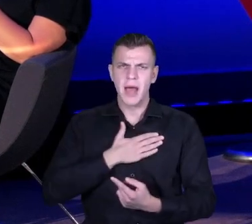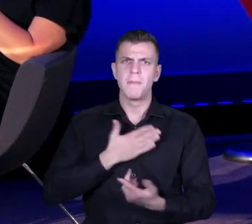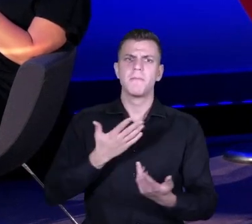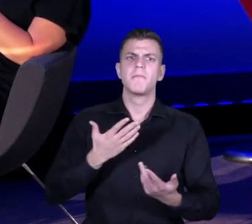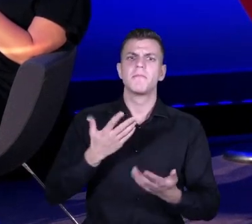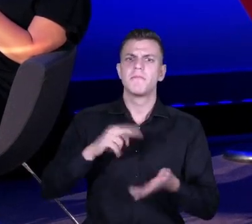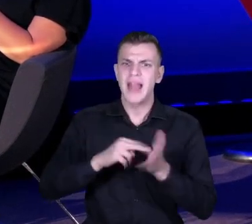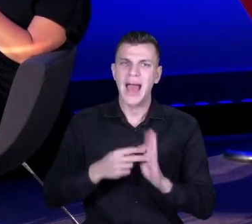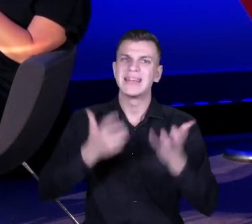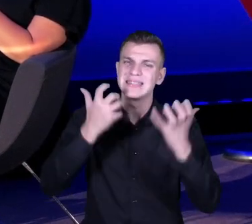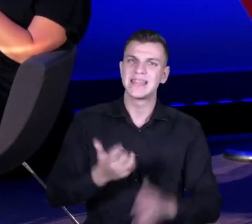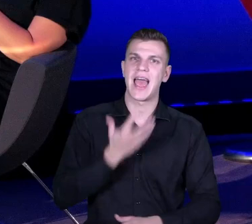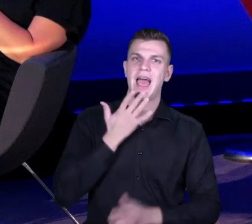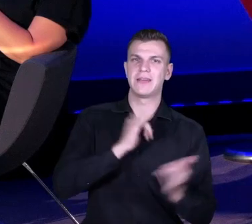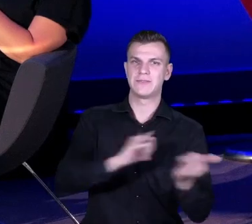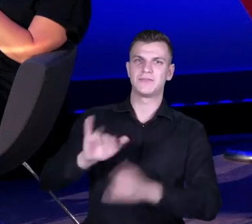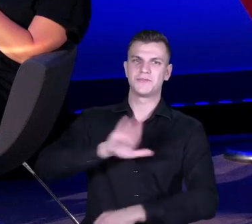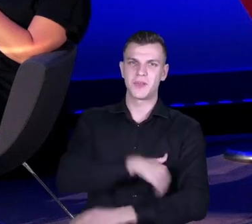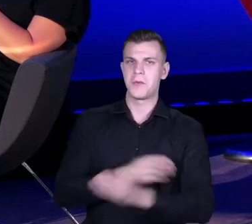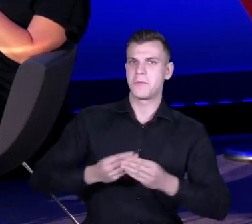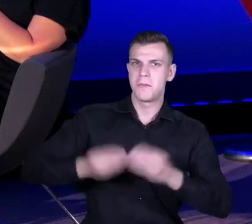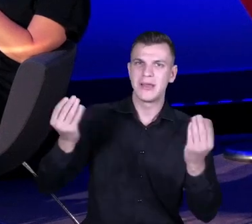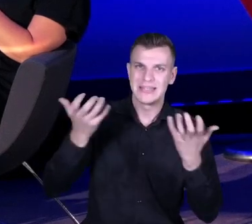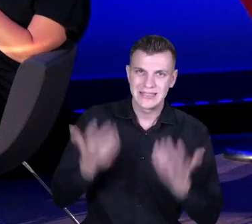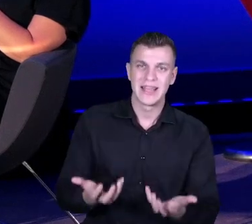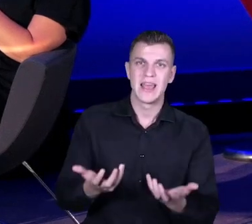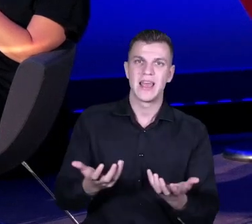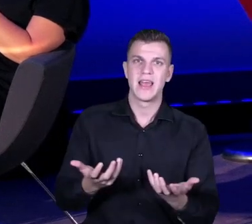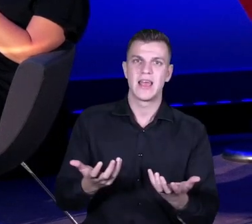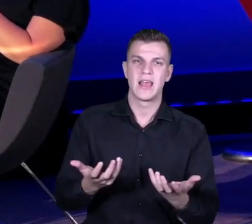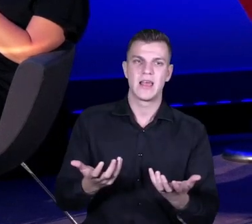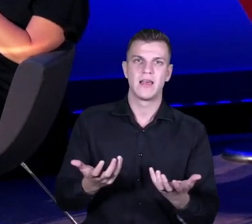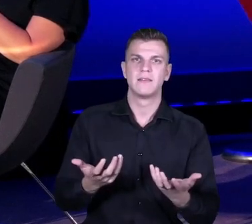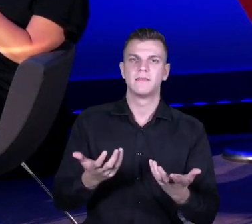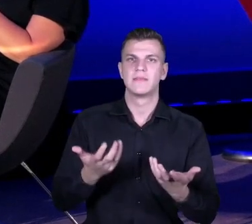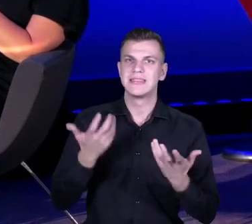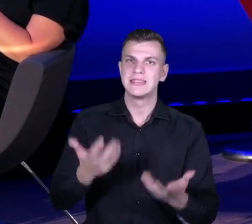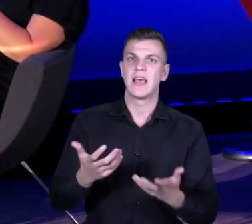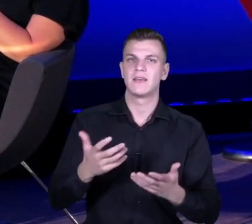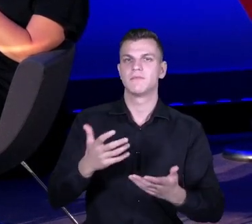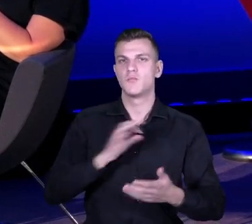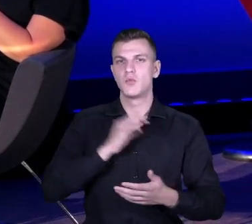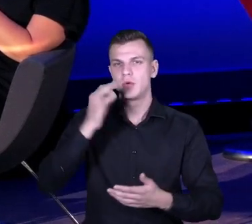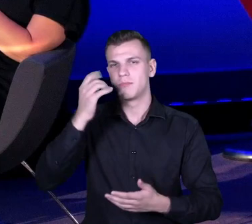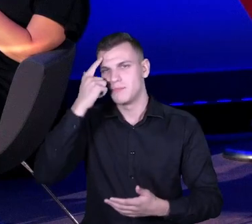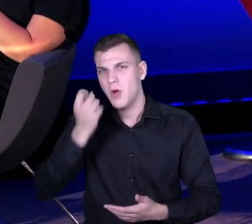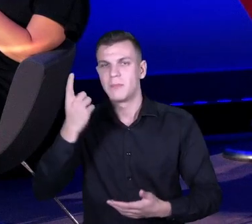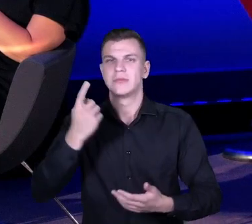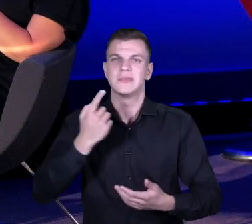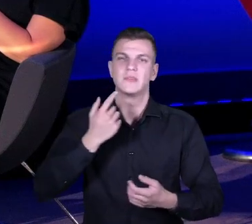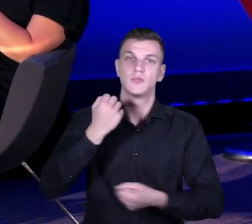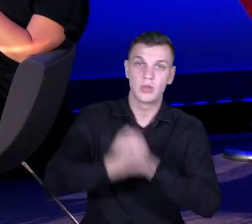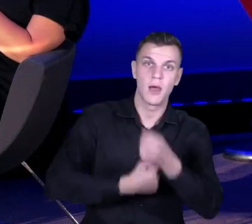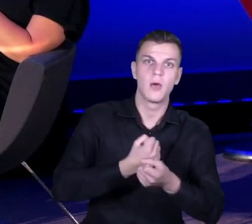są dobrym pomysłem na szkołę, żeby one stały się powszechne i żeby wszyscy uwierzyli, że taka